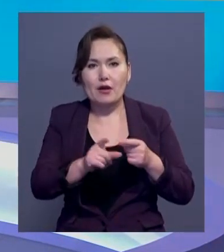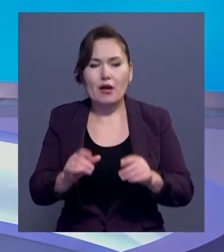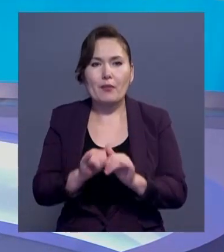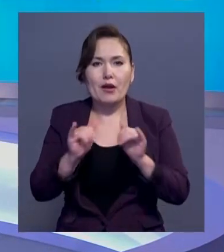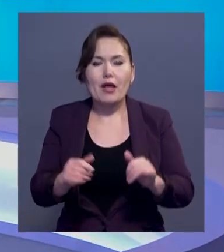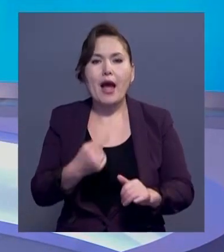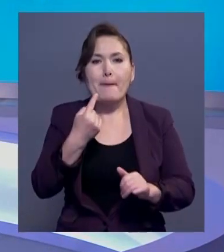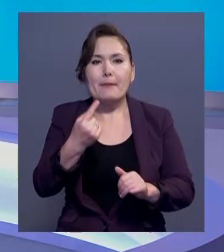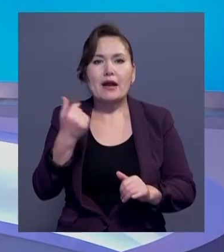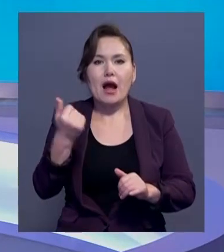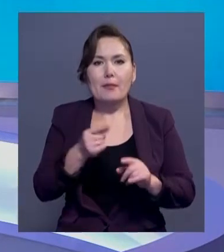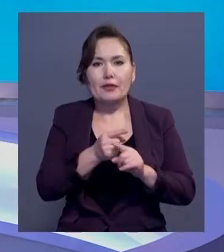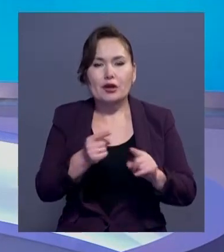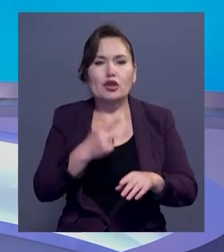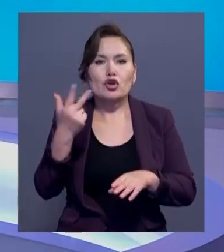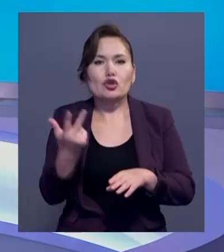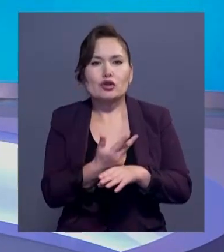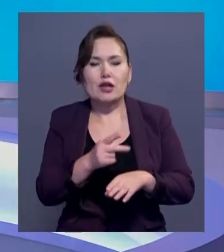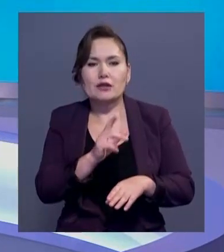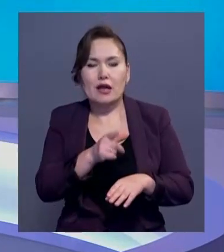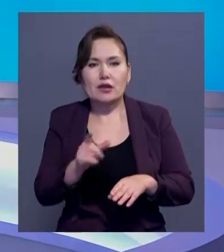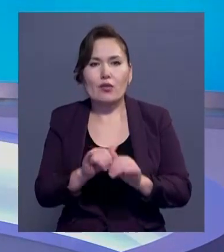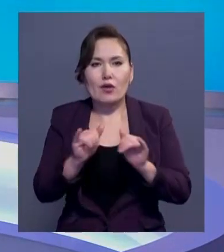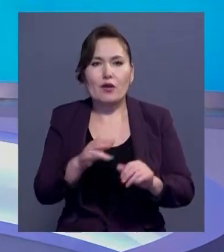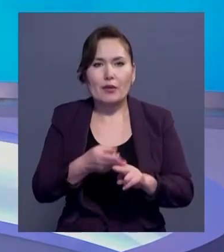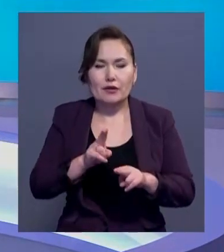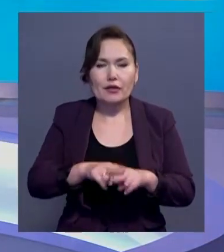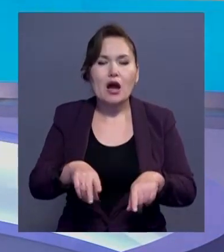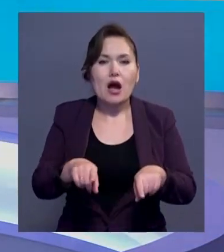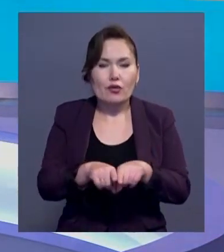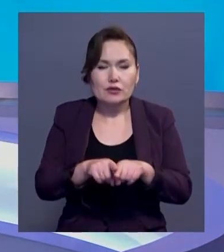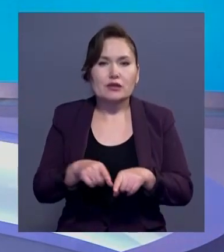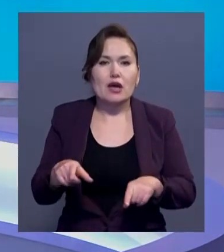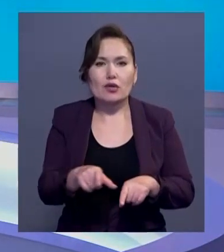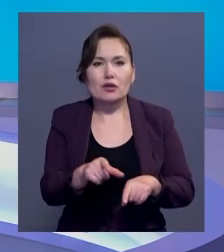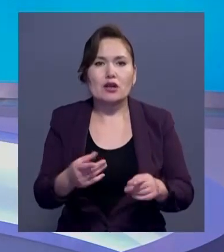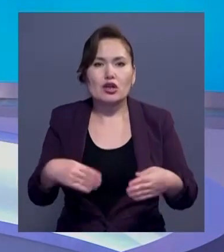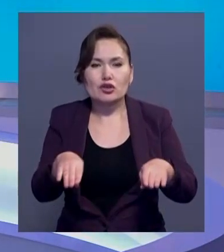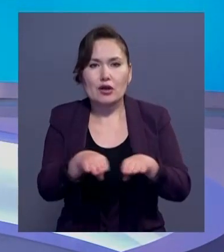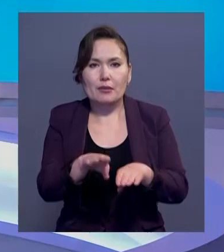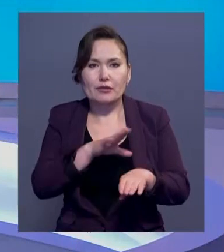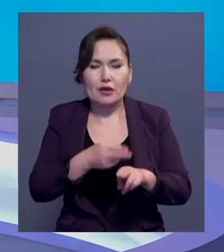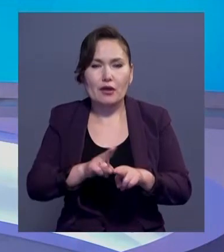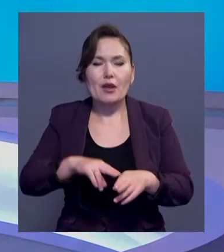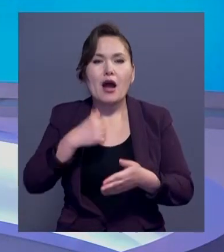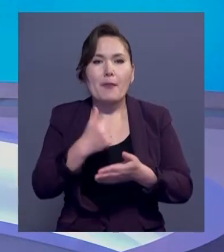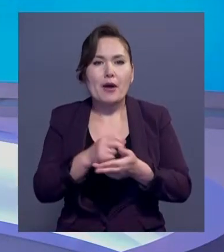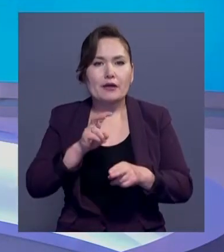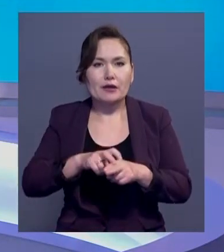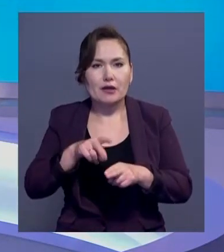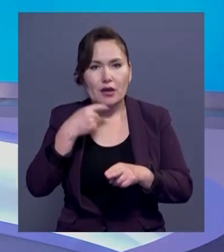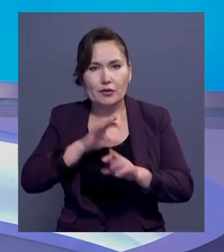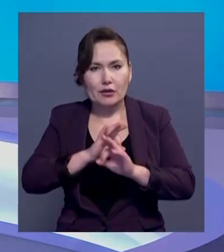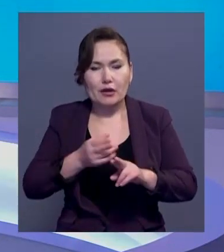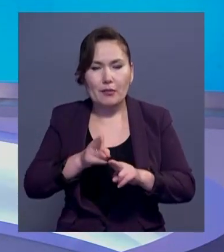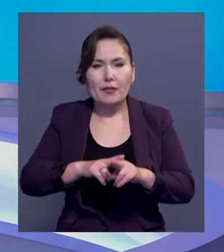сонғы бір аптада ұшарым есеге көбейп кеткен. Сондықтан осындай қадамға барып отырмыз дейді аймақтың бастайынтар дәргері.